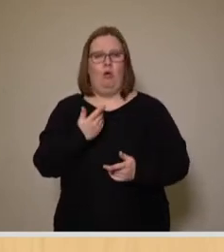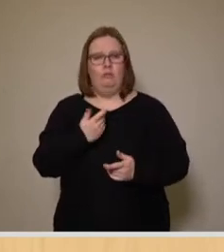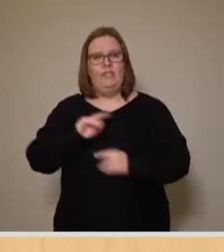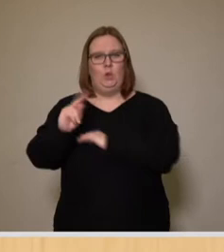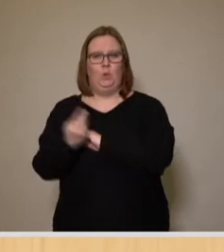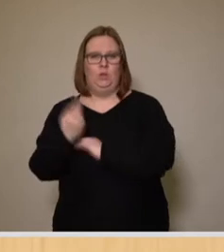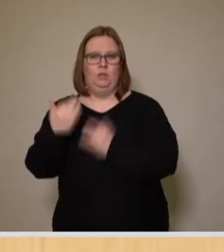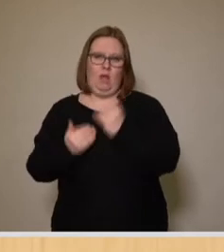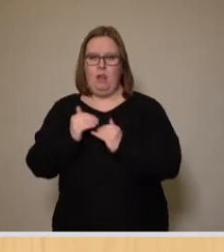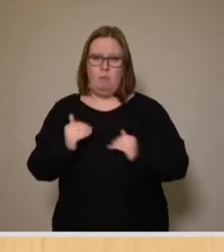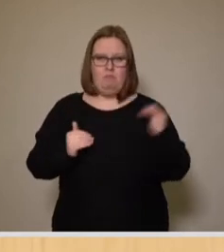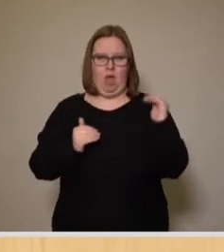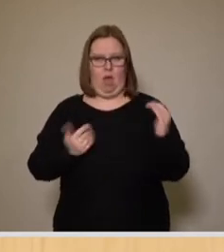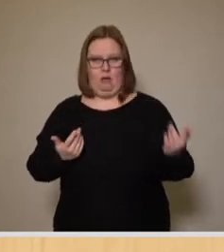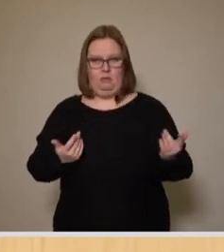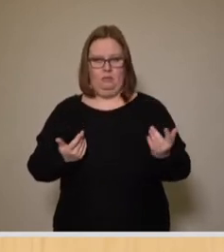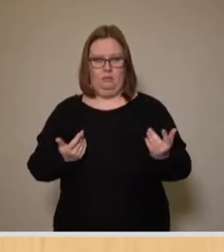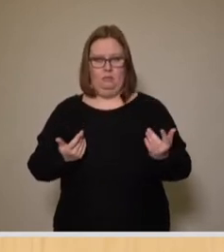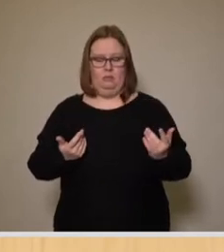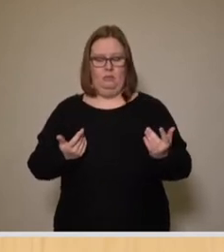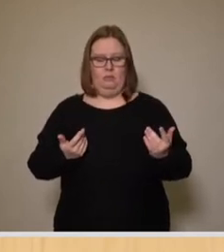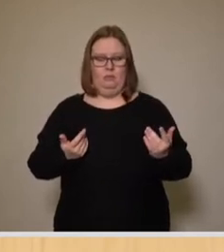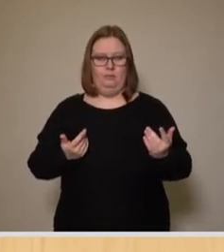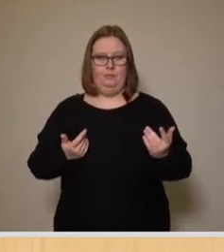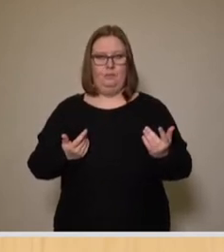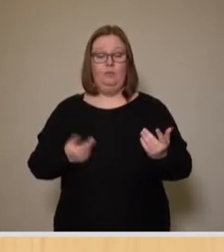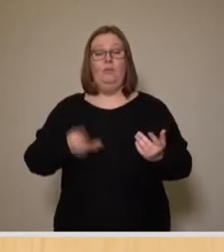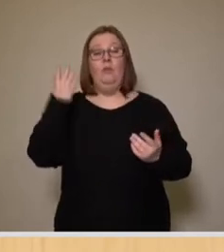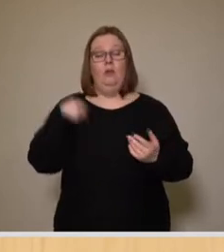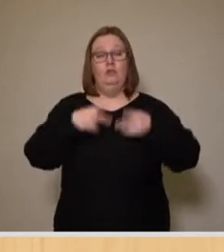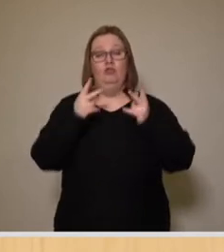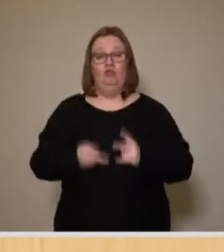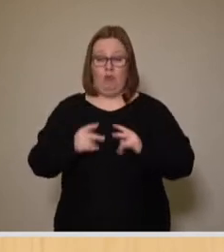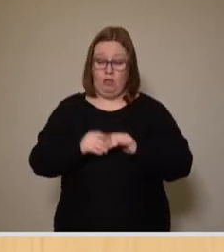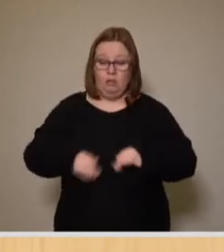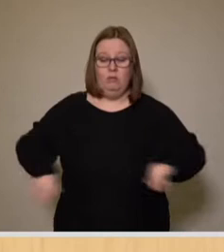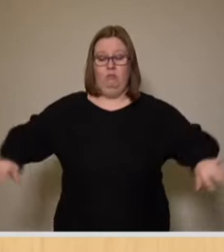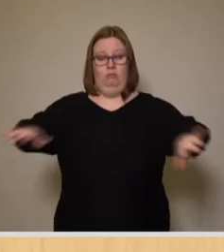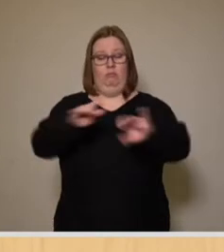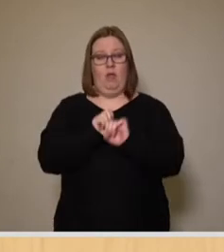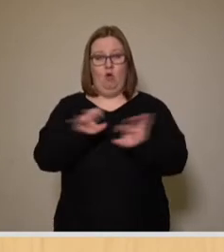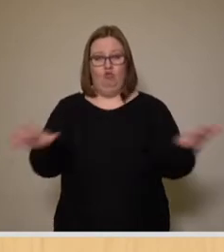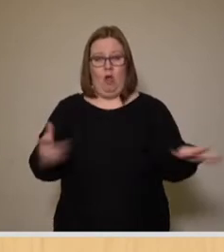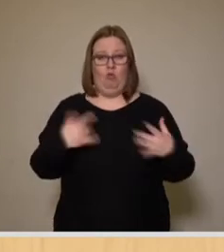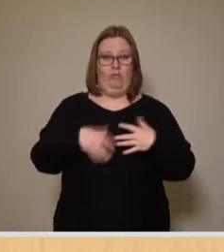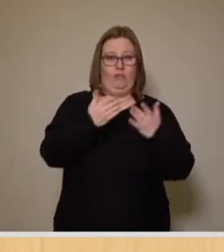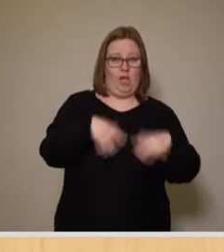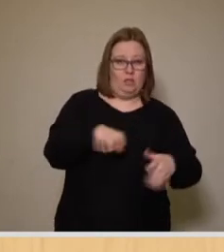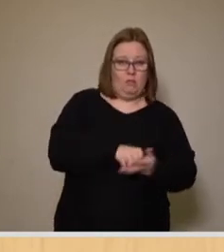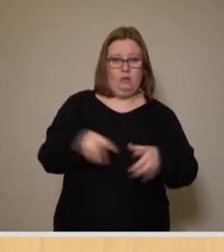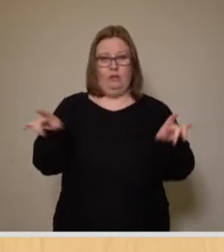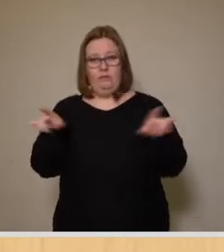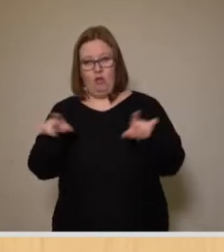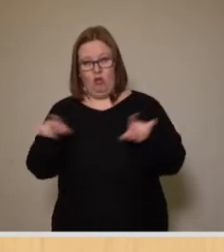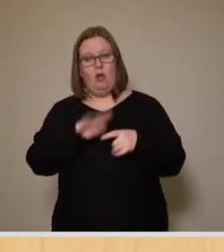Kundenzahlen übersteigen. Zur stadtweiten Ausstrahlungswirkung der Weihnachtsmärkte und Veranstaltungen wurden ebenfalls